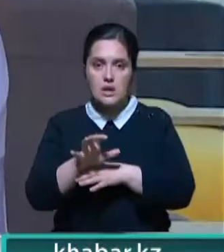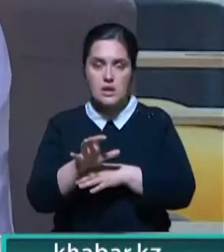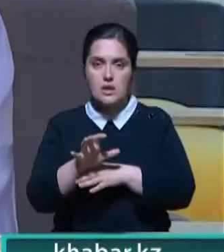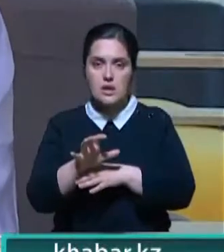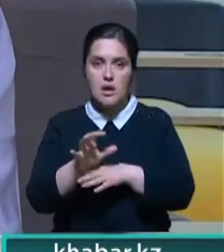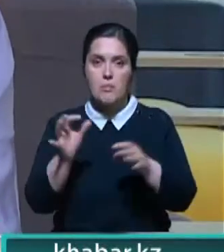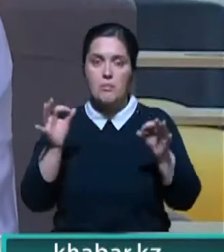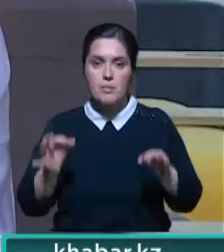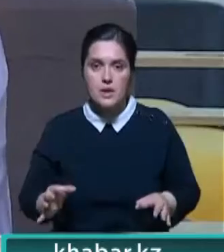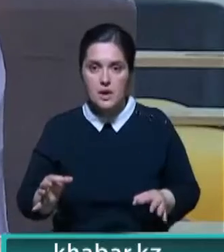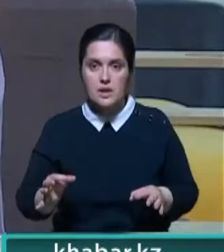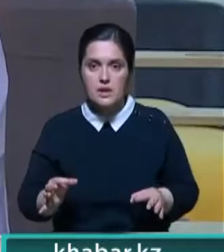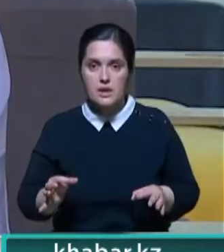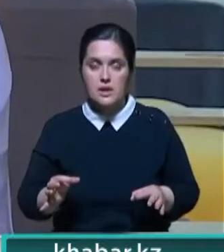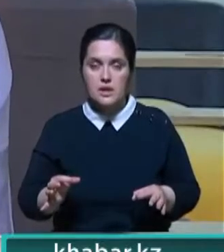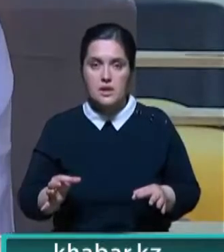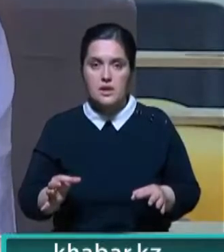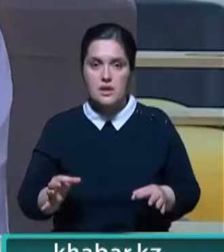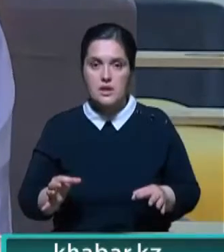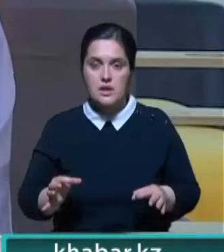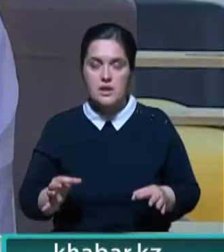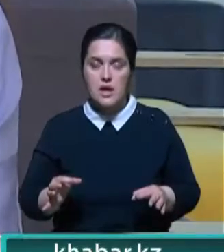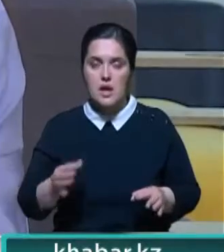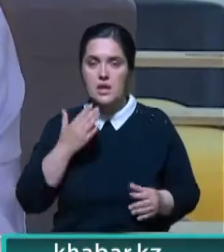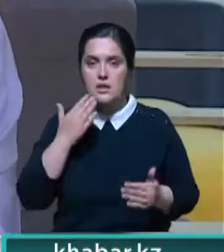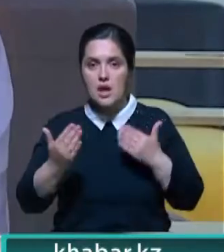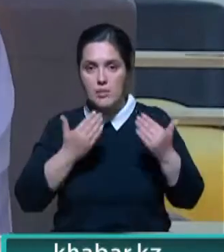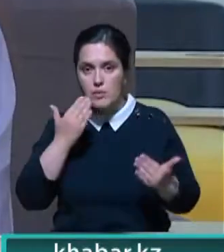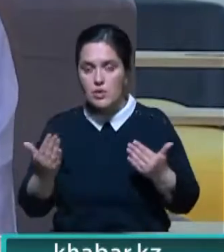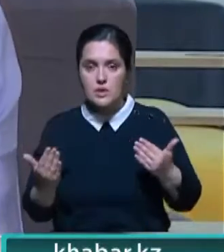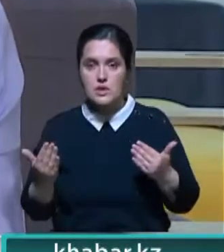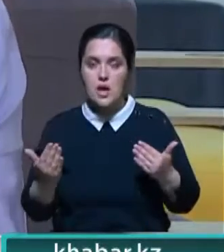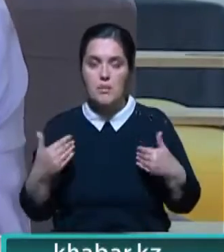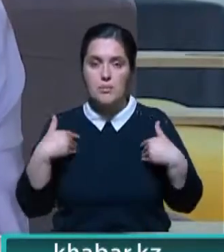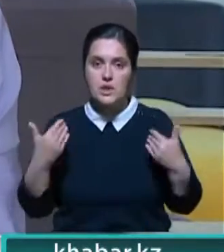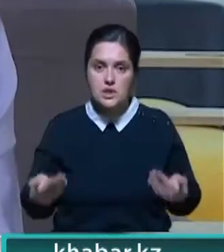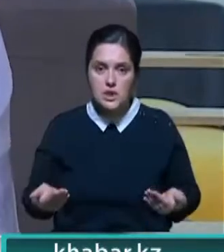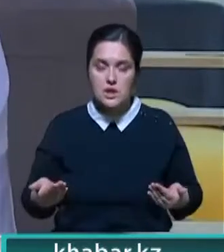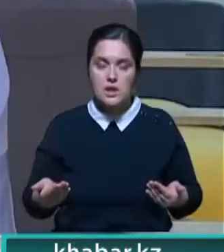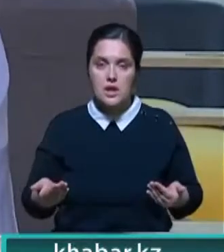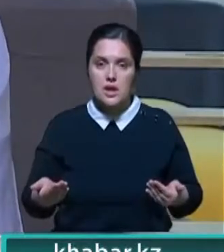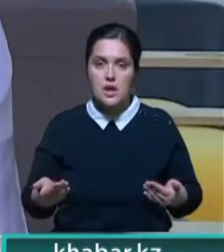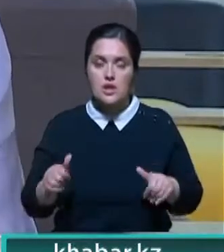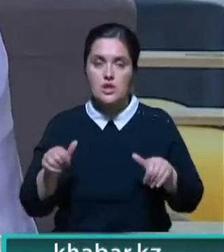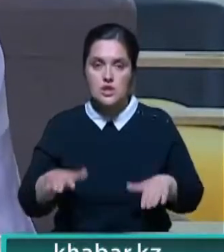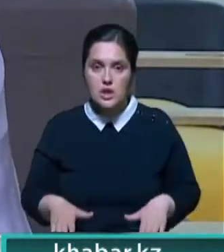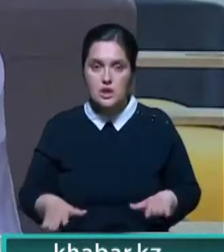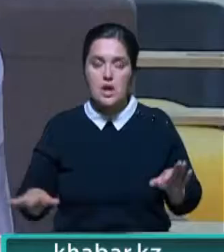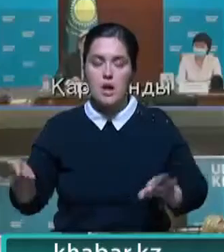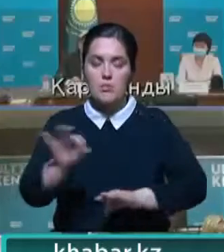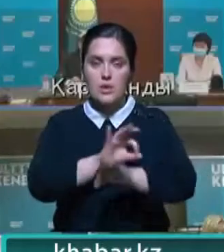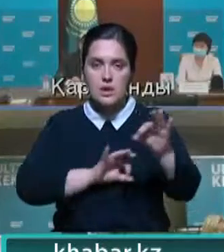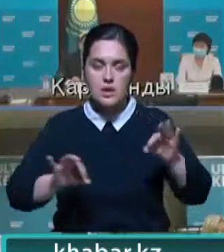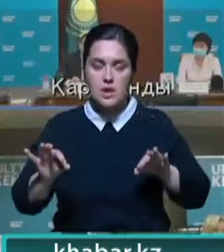правильно формировать запросы, предложения, предлагать конкретные решения проектного